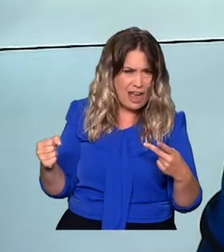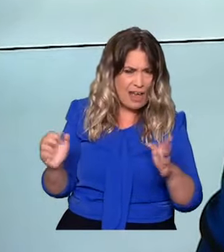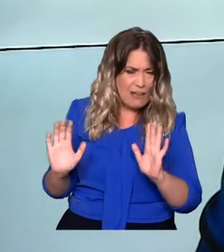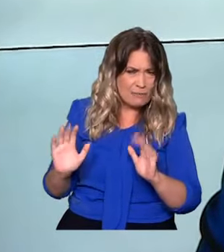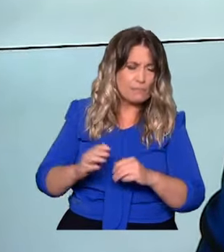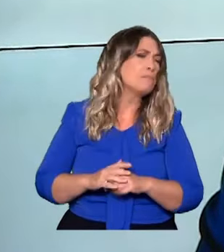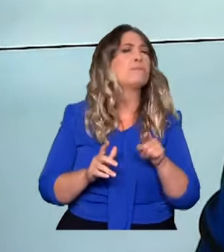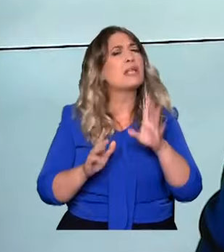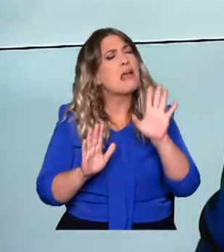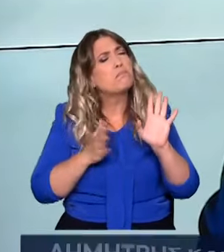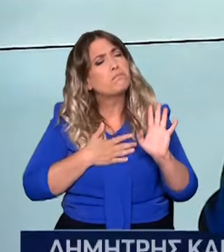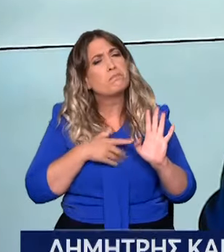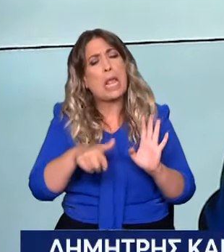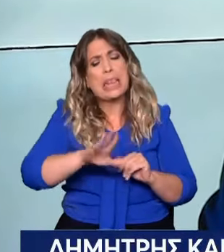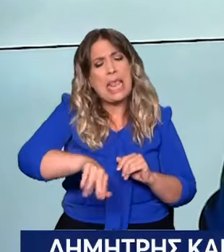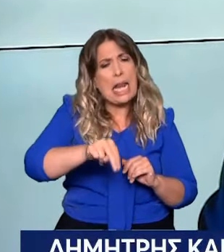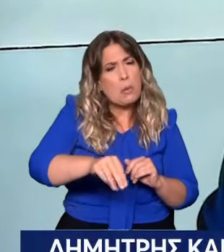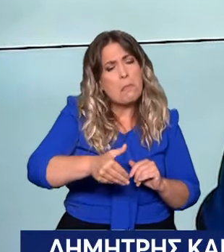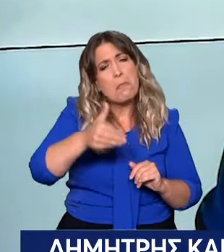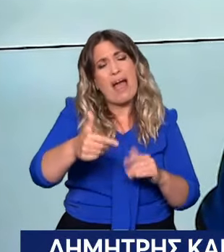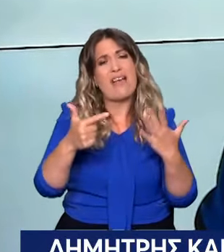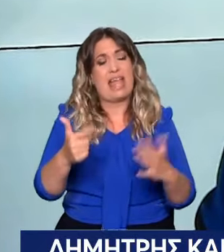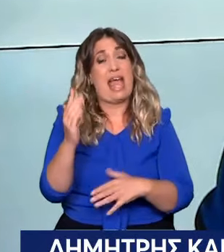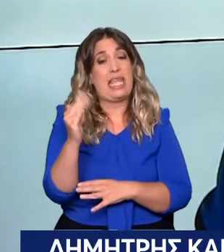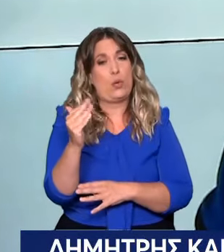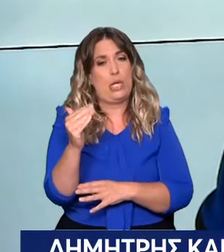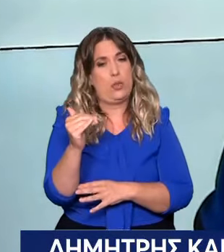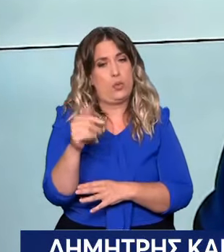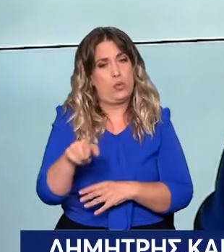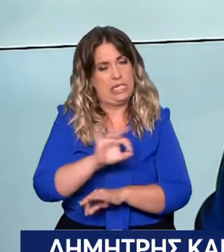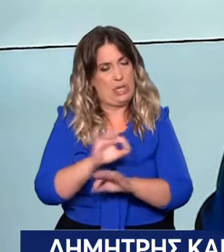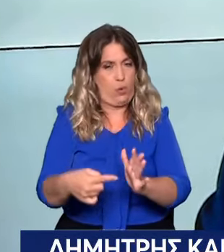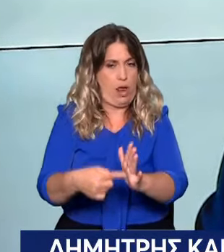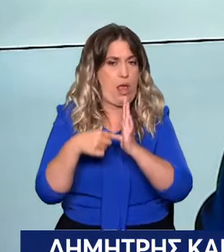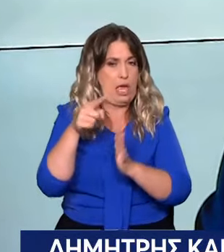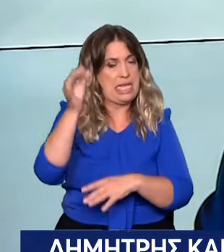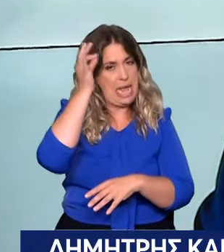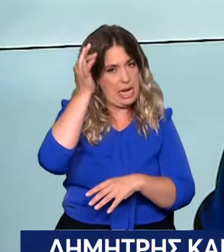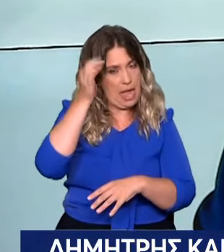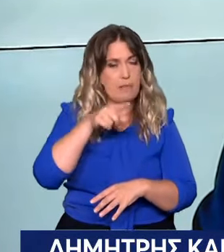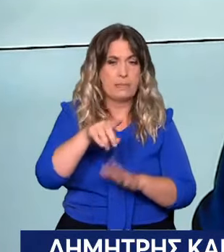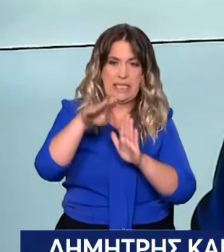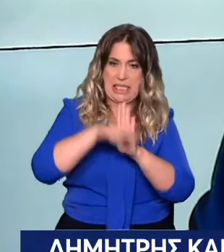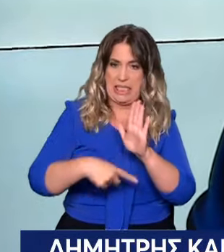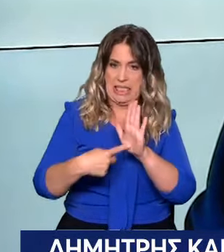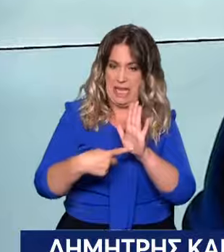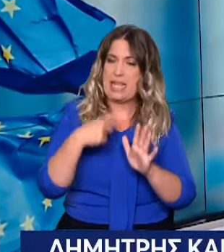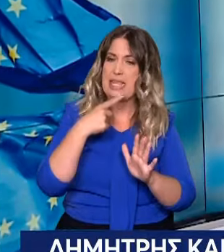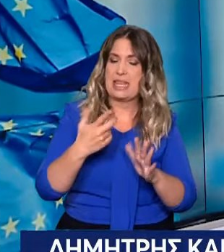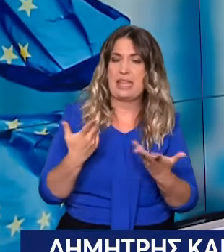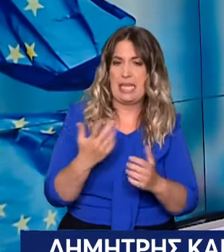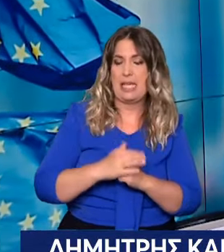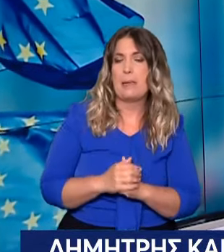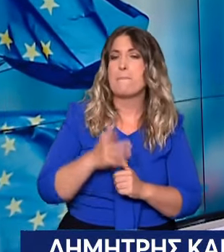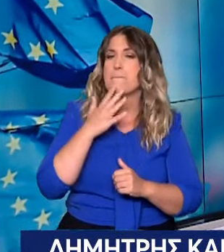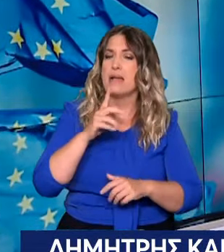7 Ιουλίου. Να έχει ολοκληρωθεί η δικασία. Ναι, και είναι ένα σύστημα το οποίο έχει φτιαχτεί για να κρατάει την ακροδεξιά στο